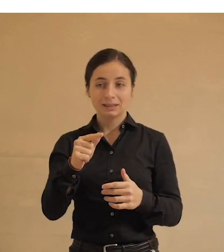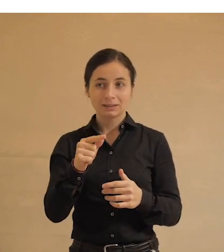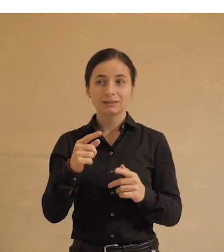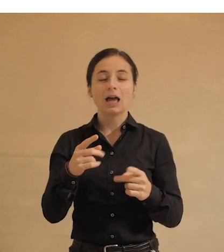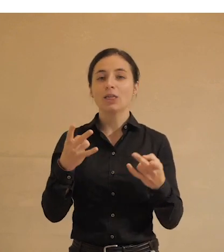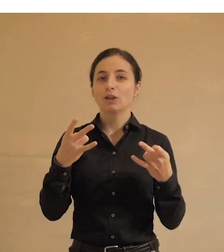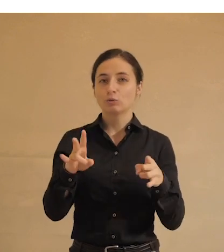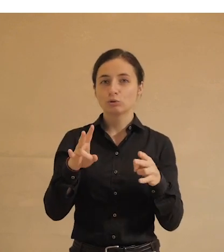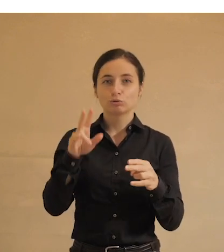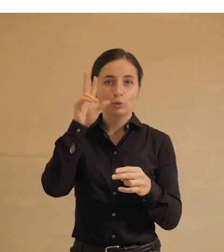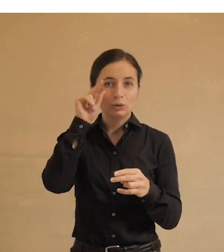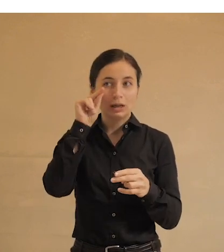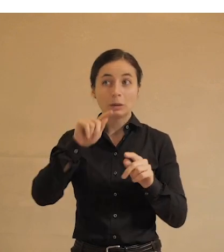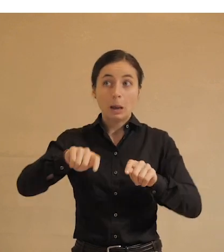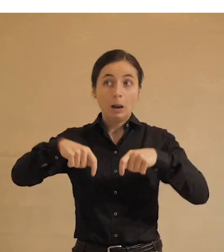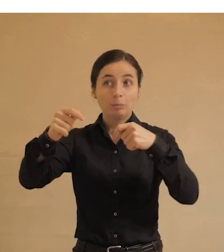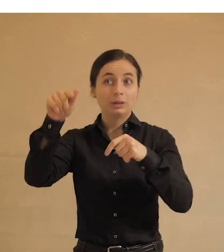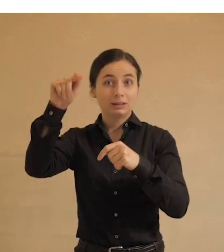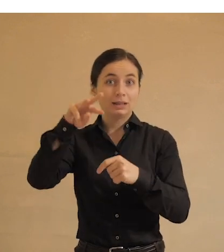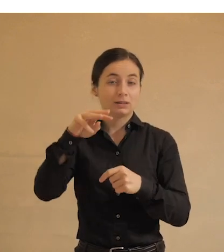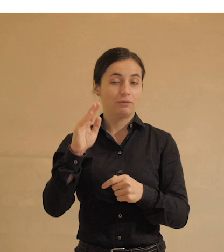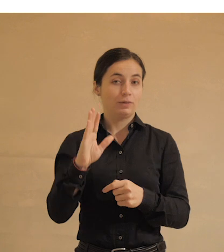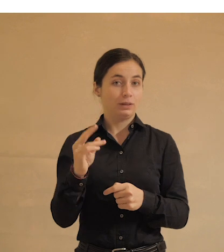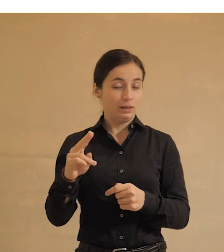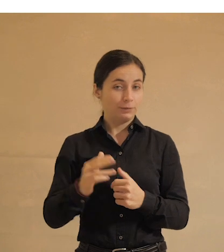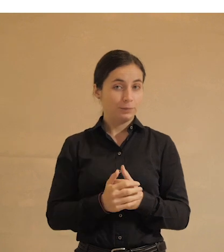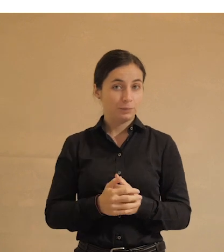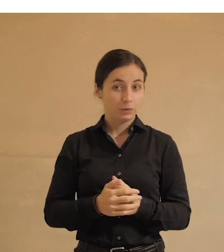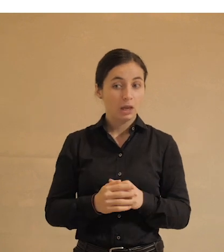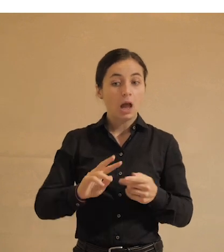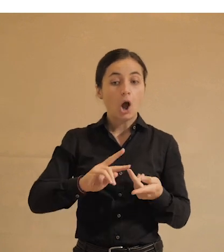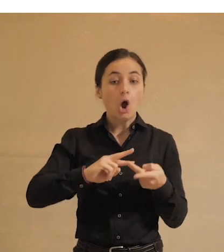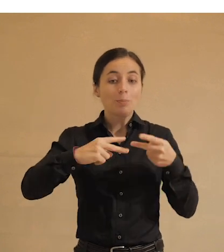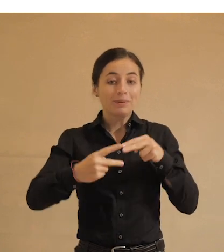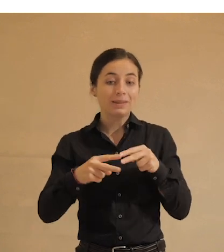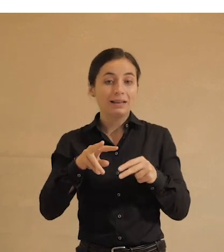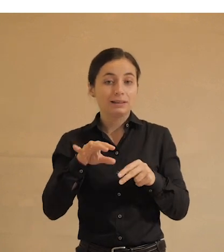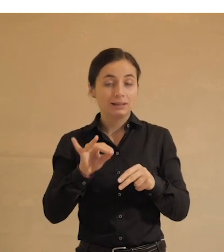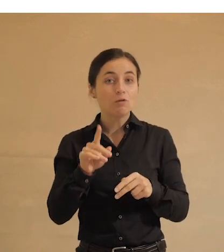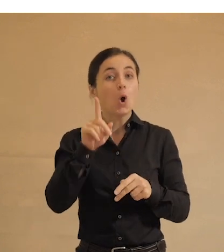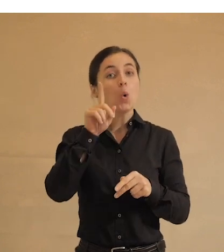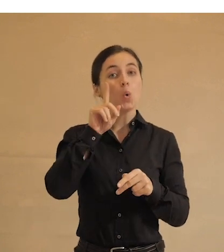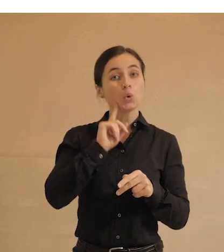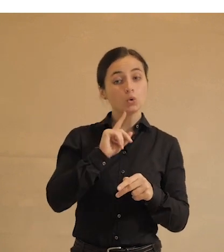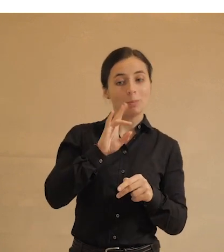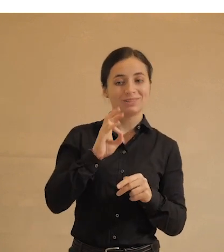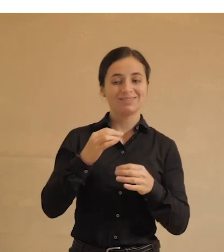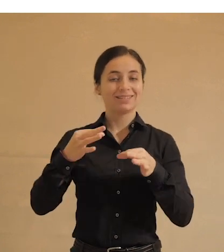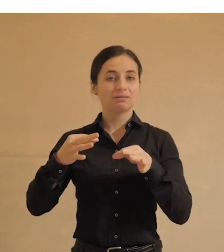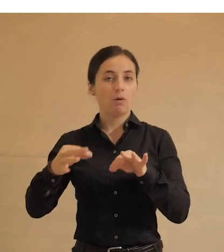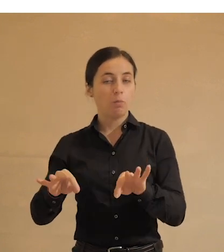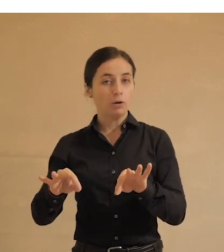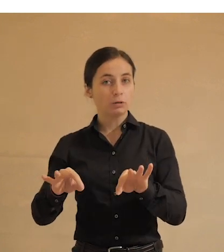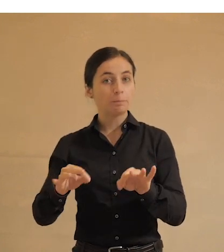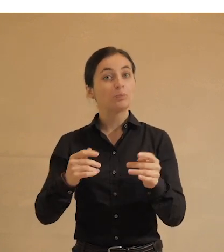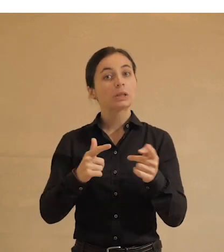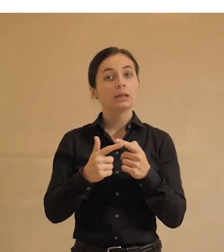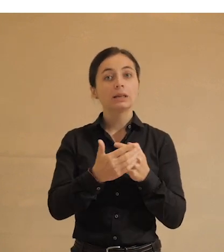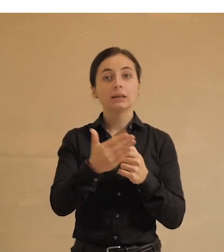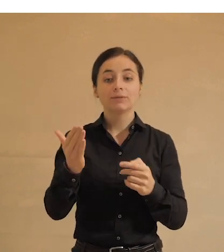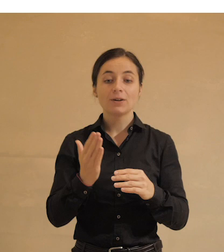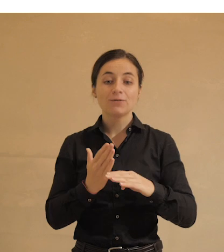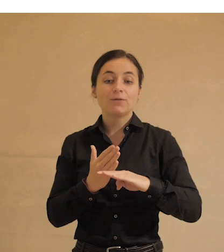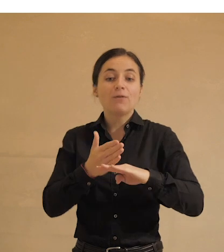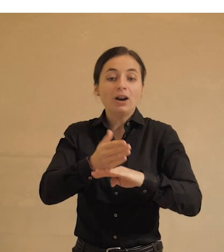и передаст эти сведения тоже куда надо. Обменяли ли вы удобство на свободу или вы